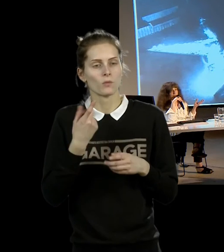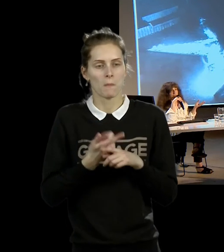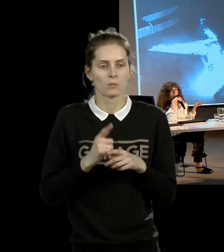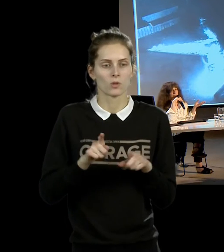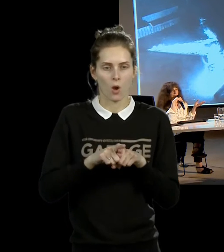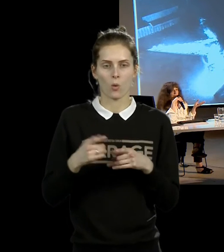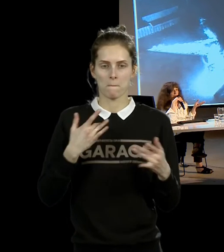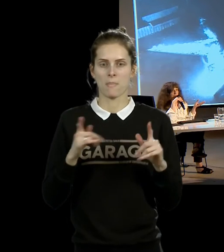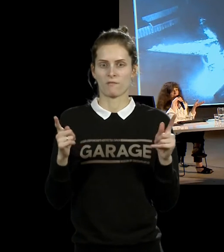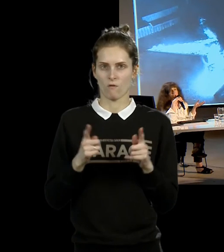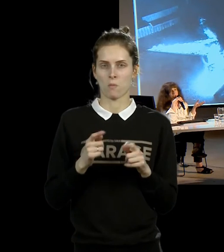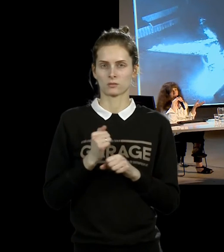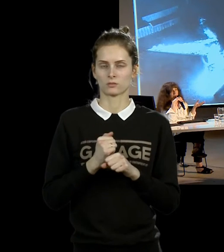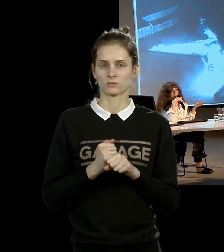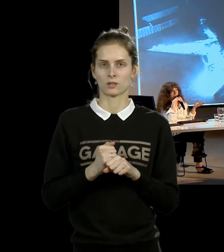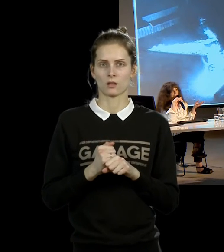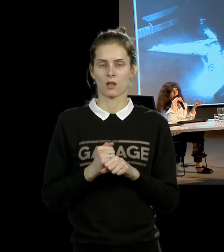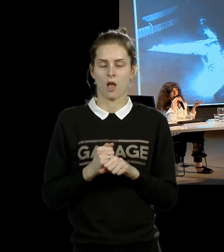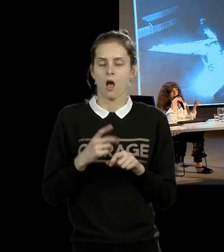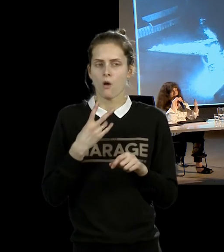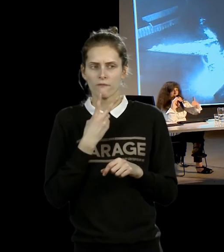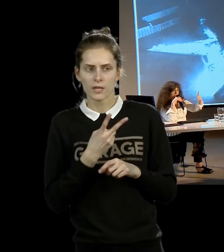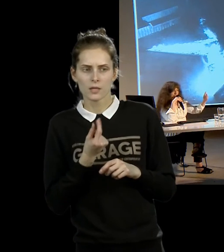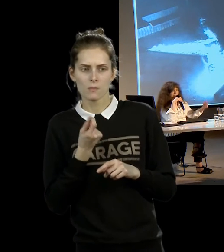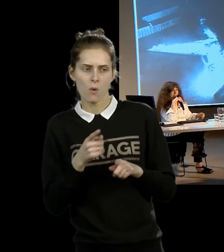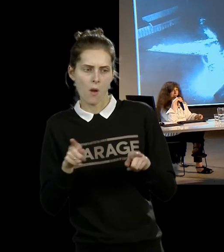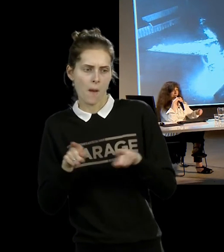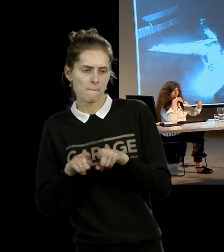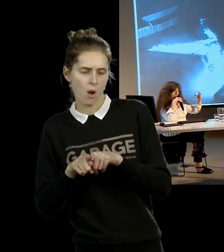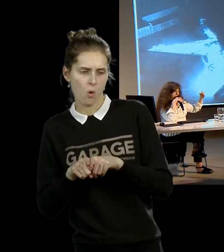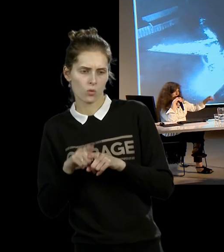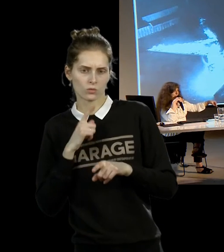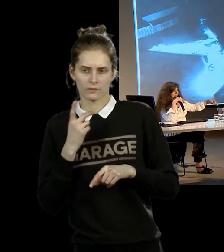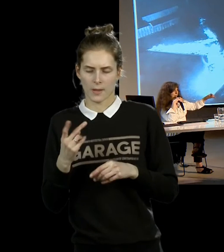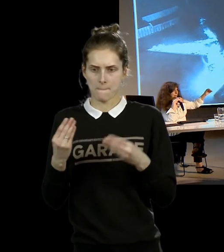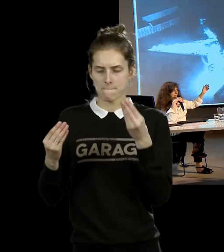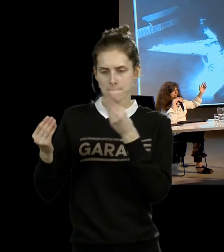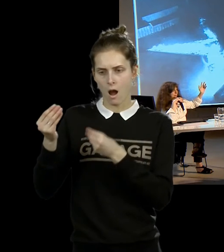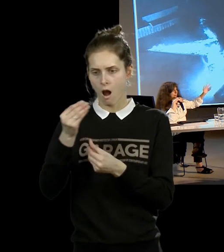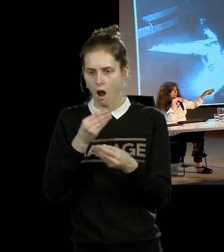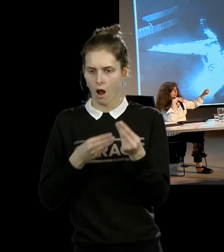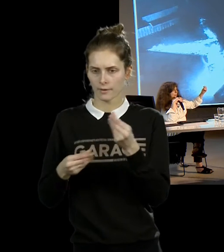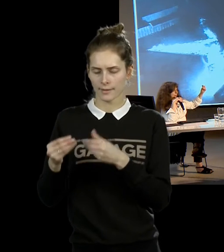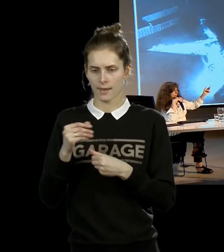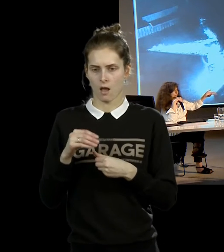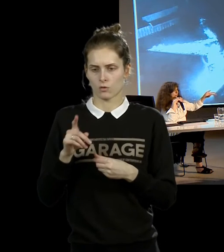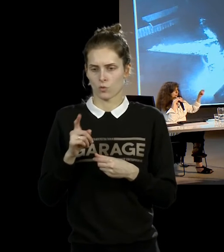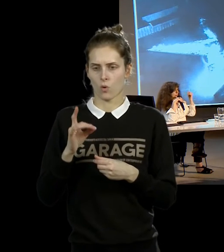такой вполне себе магический обряд, когда это пинтограмма, вот эти самые